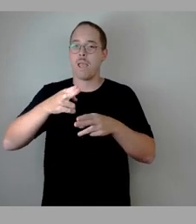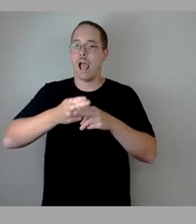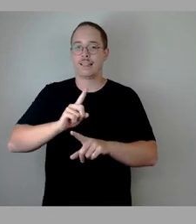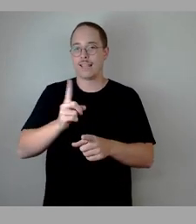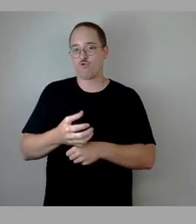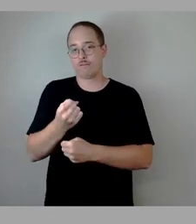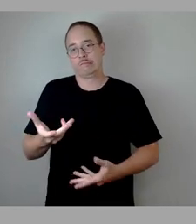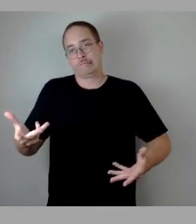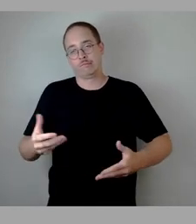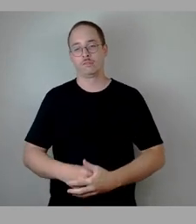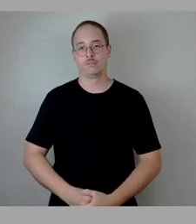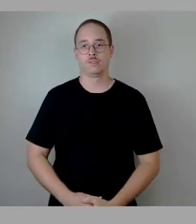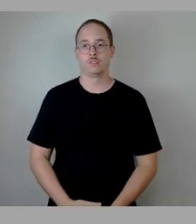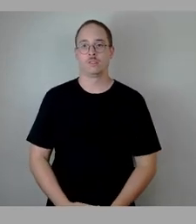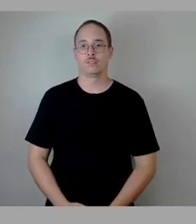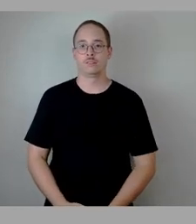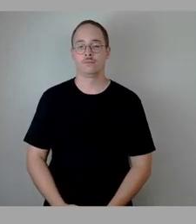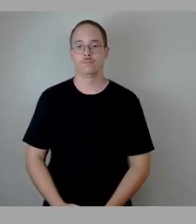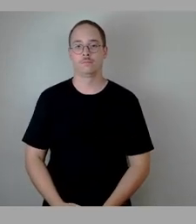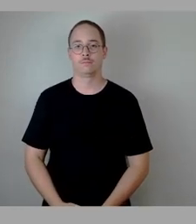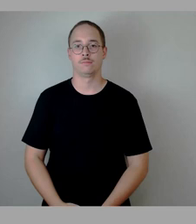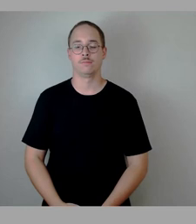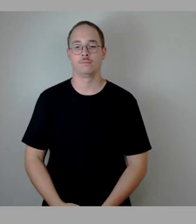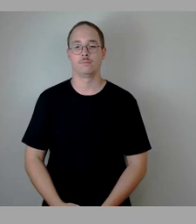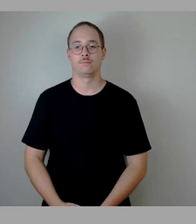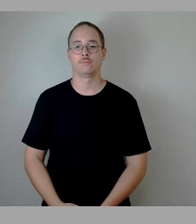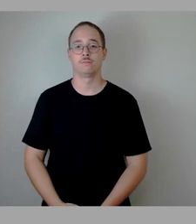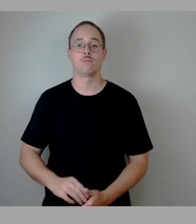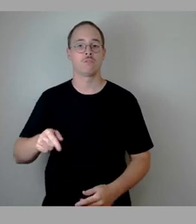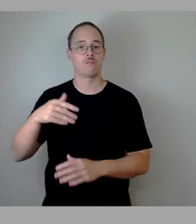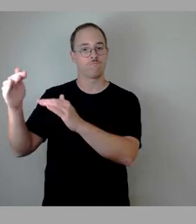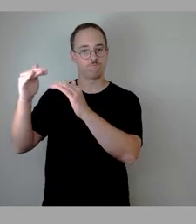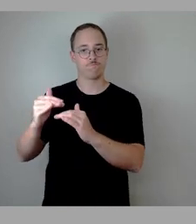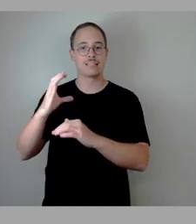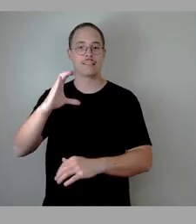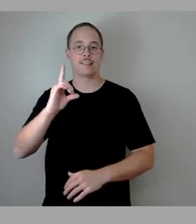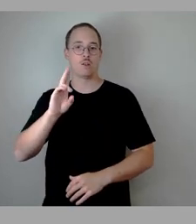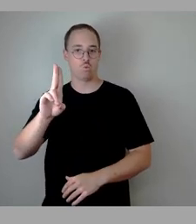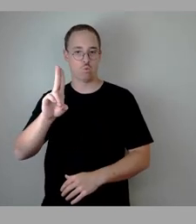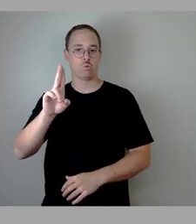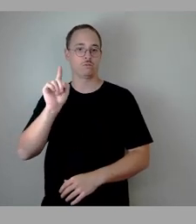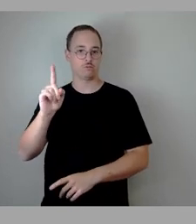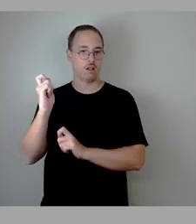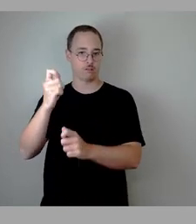Variante Änderungsantrag CDU, 14. Wer dem zustimmen möchte, den bitte ich jetzt um Stimmzeichen.